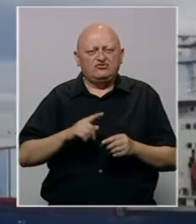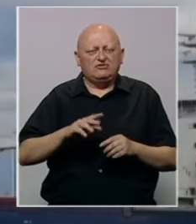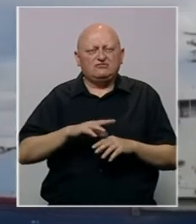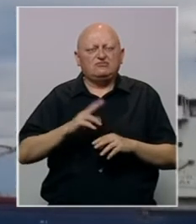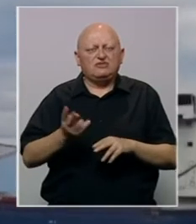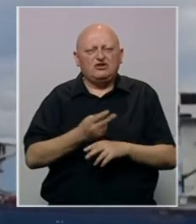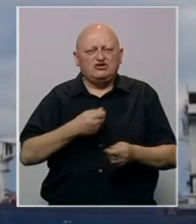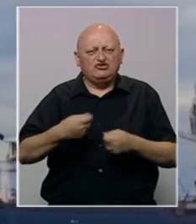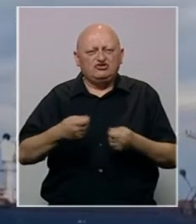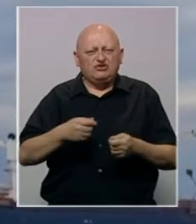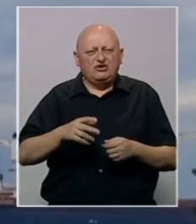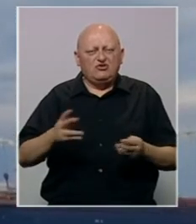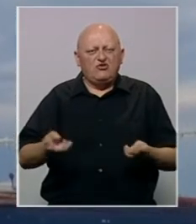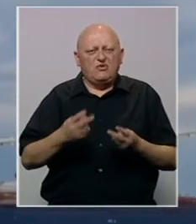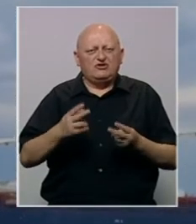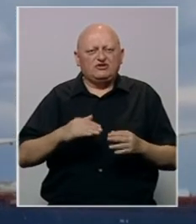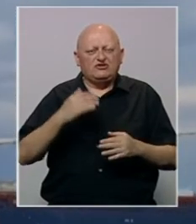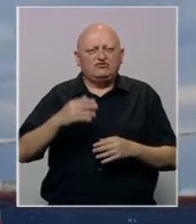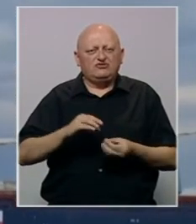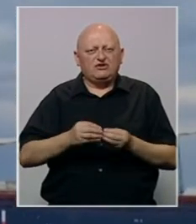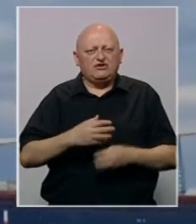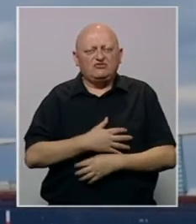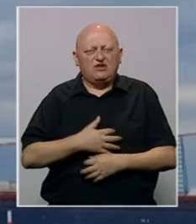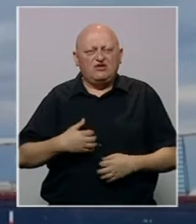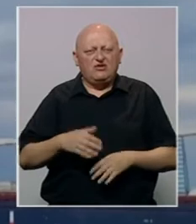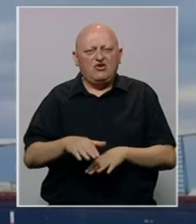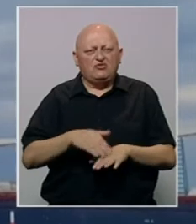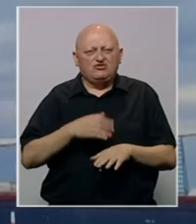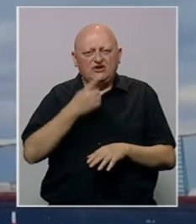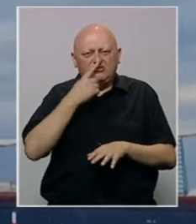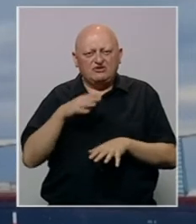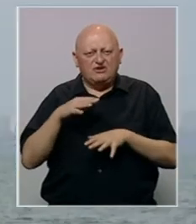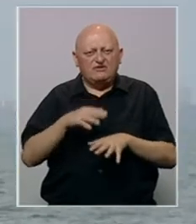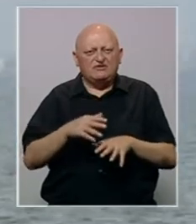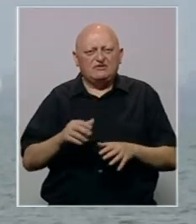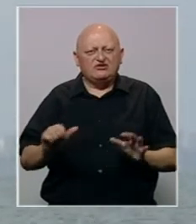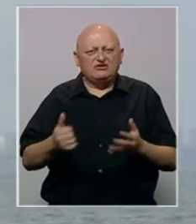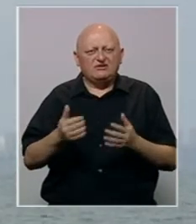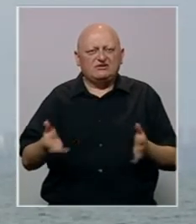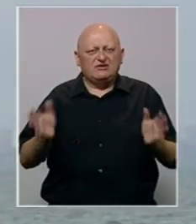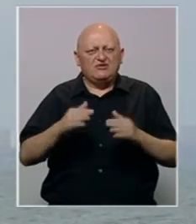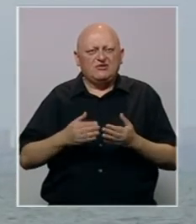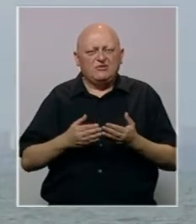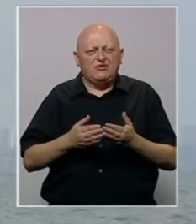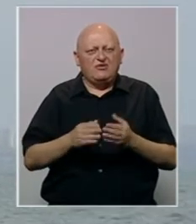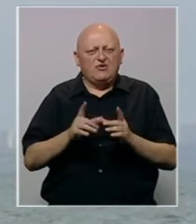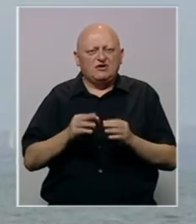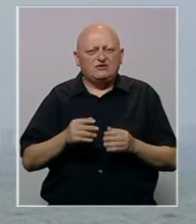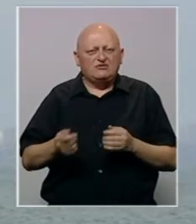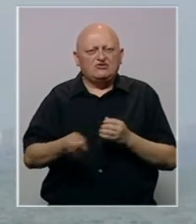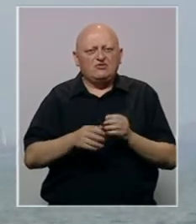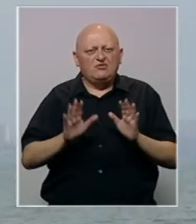dođu na strana tržišta i ublaže rastuću krizu gladi. Od početka ruske invazije 16 natovarenih brodova